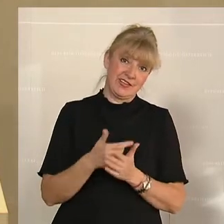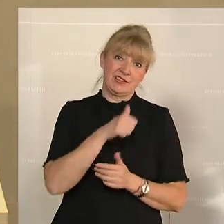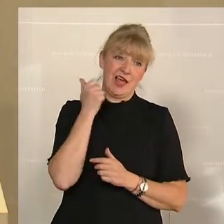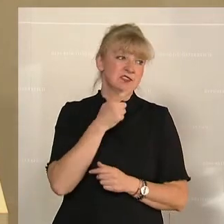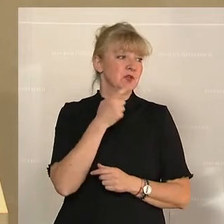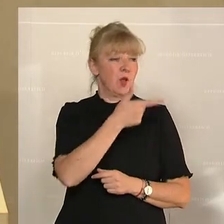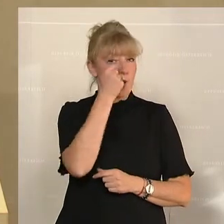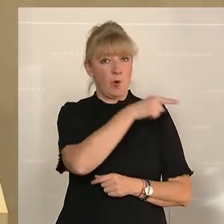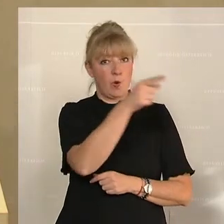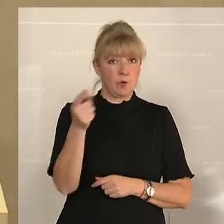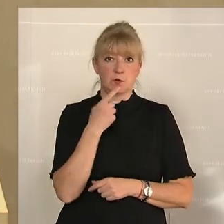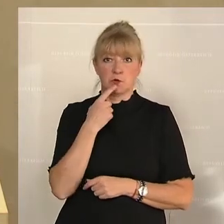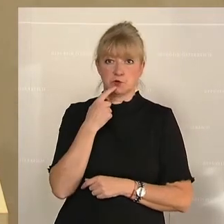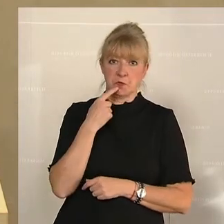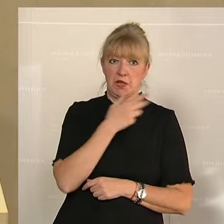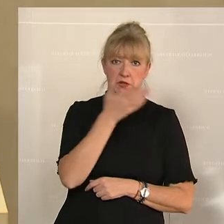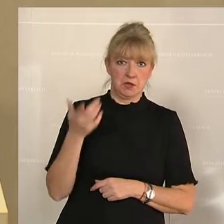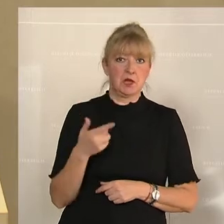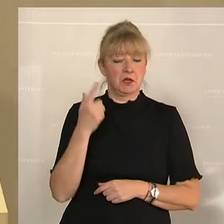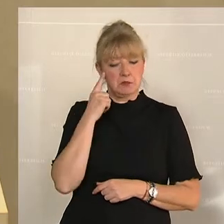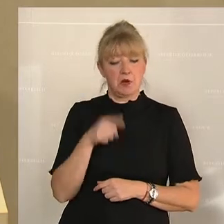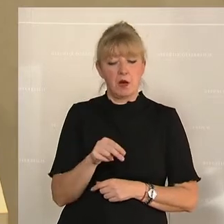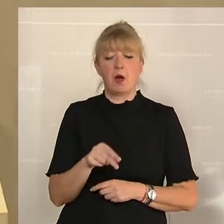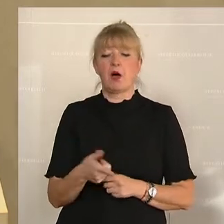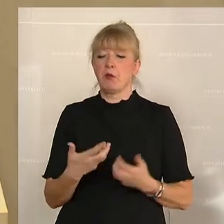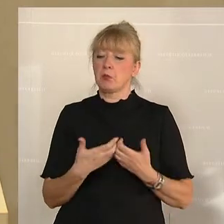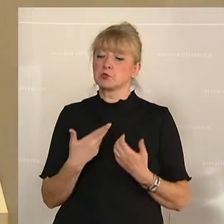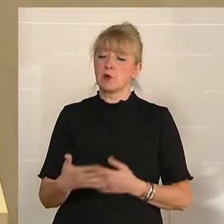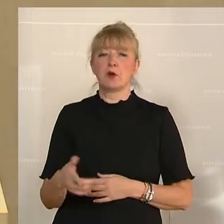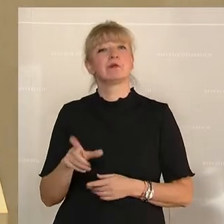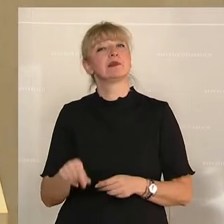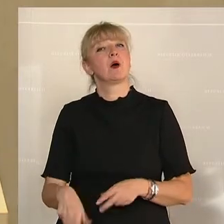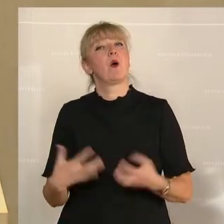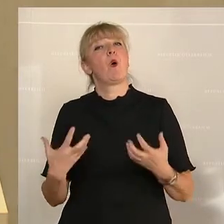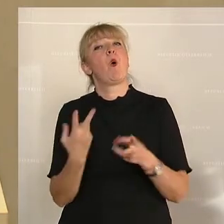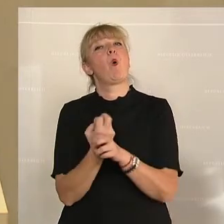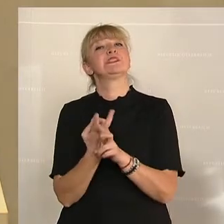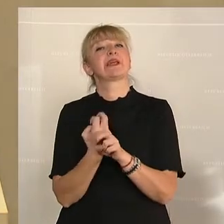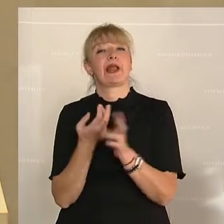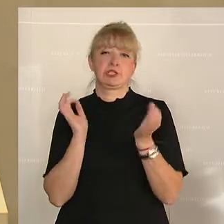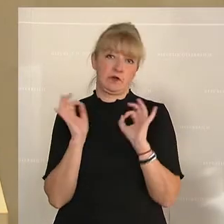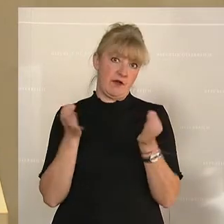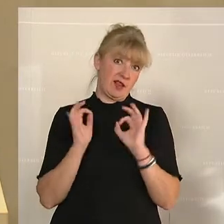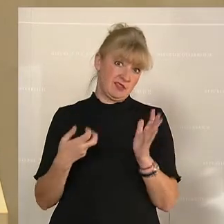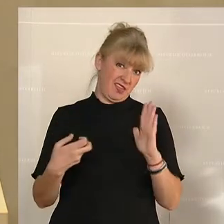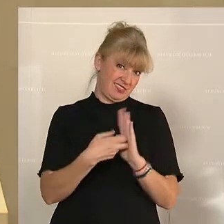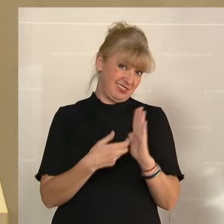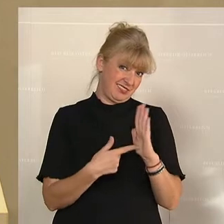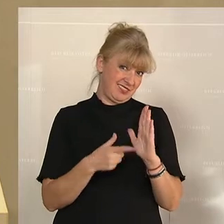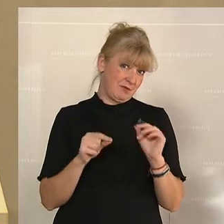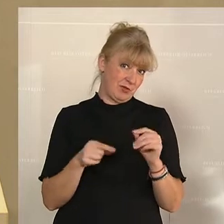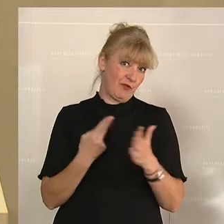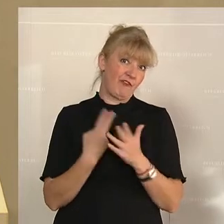Konsumenten oder zeugt es für die weitere Produktion für österreichische Qualität und damit ist eine